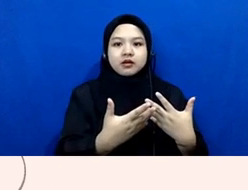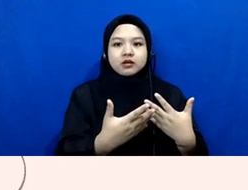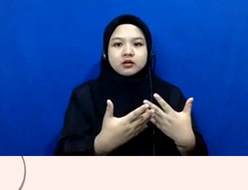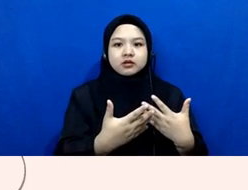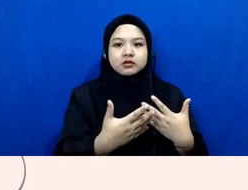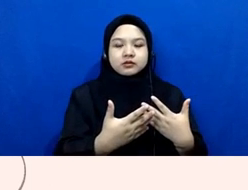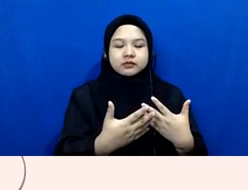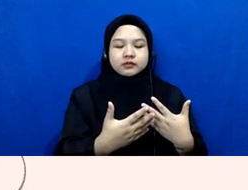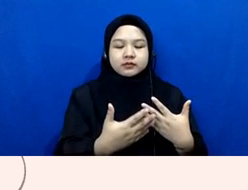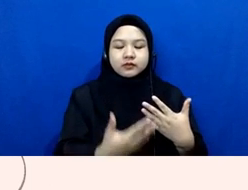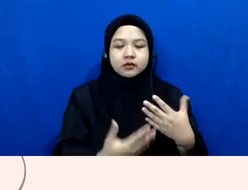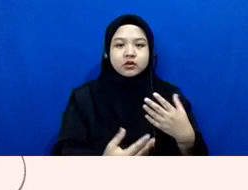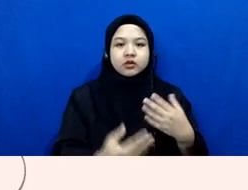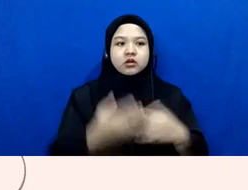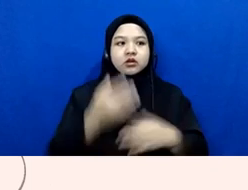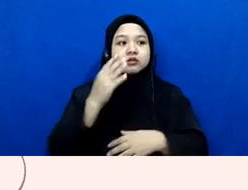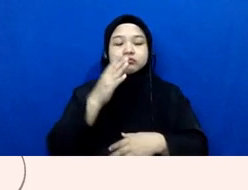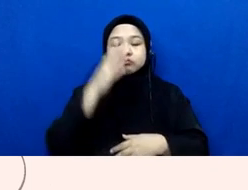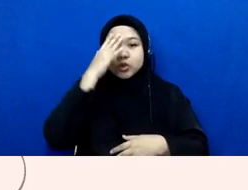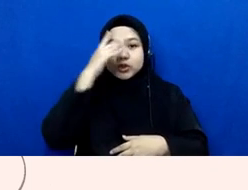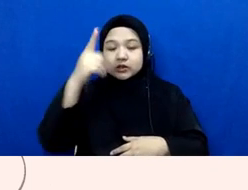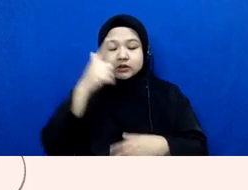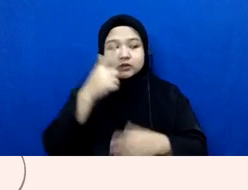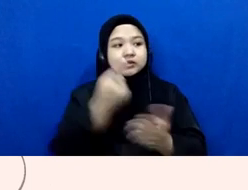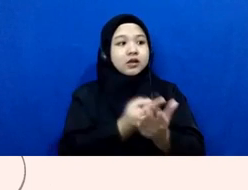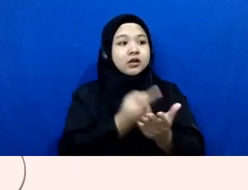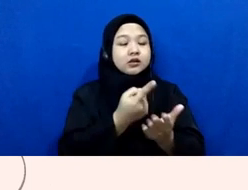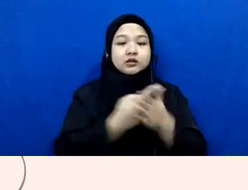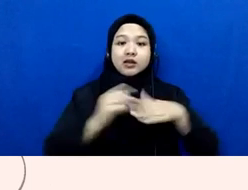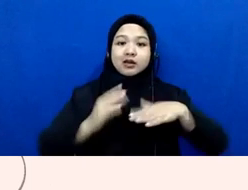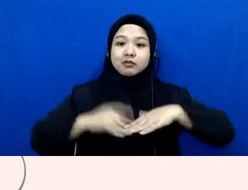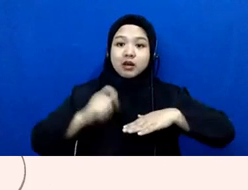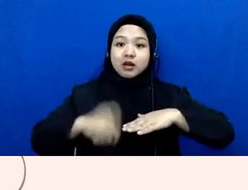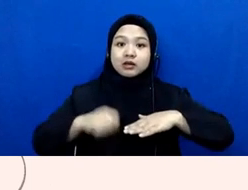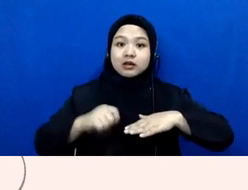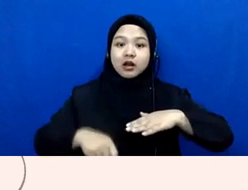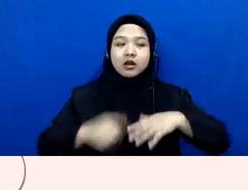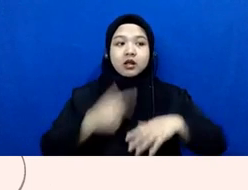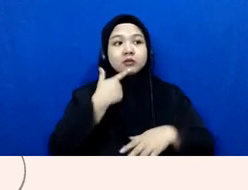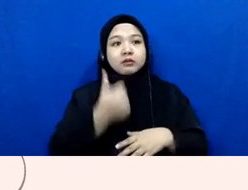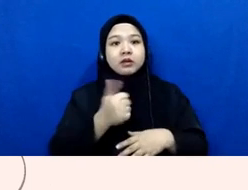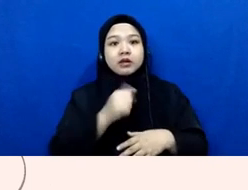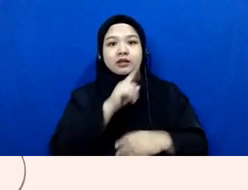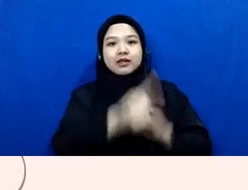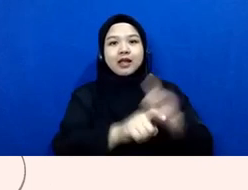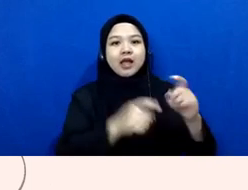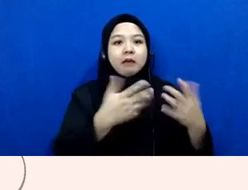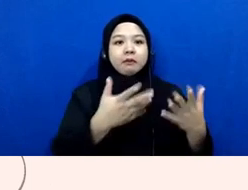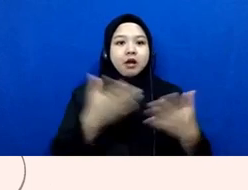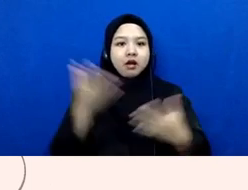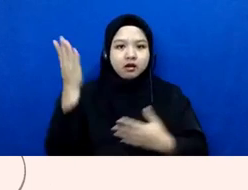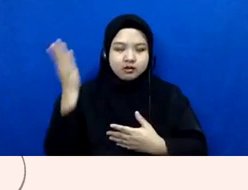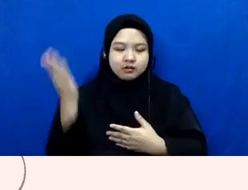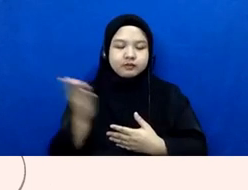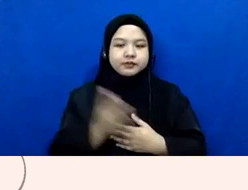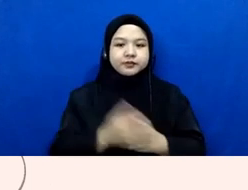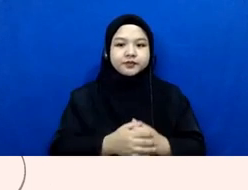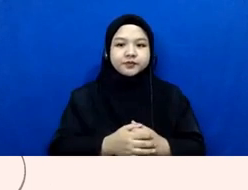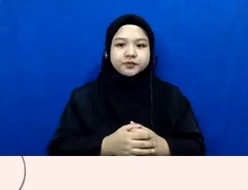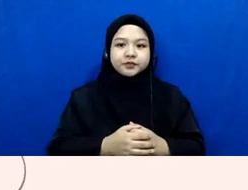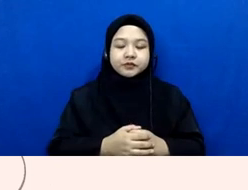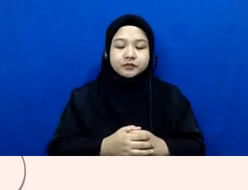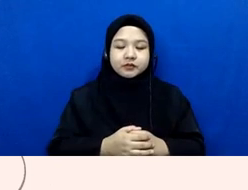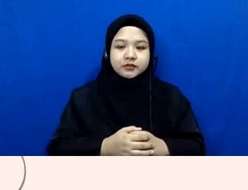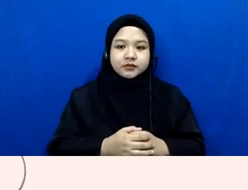dari kepolisian kejaksaan pengadilan apa yang sebaiknya teman-teman tanyain apa